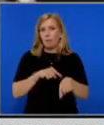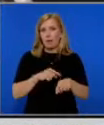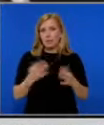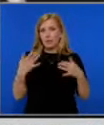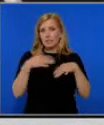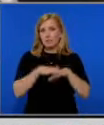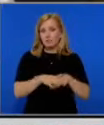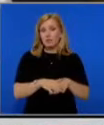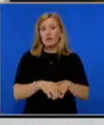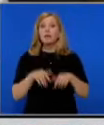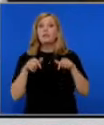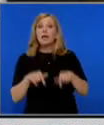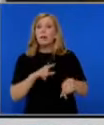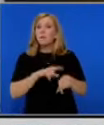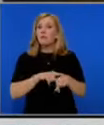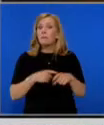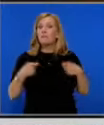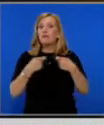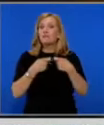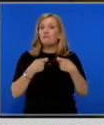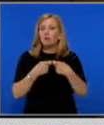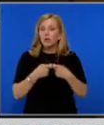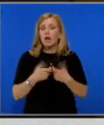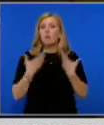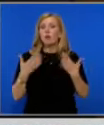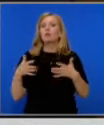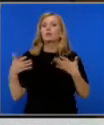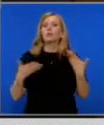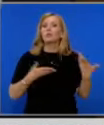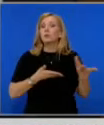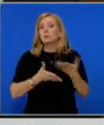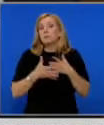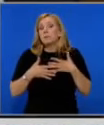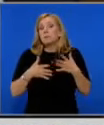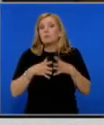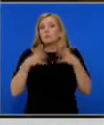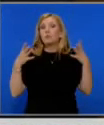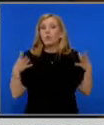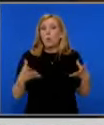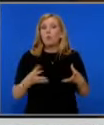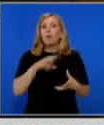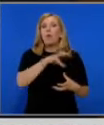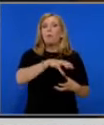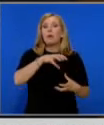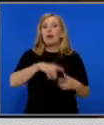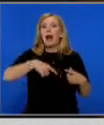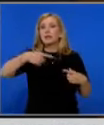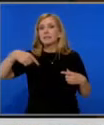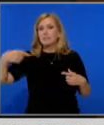на война, когато тъчат маса, надявам се, без да знам, операции по службите,